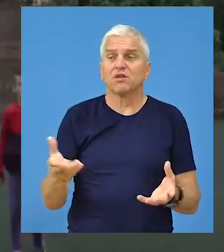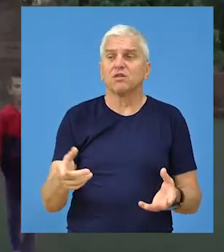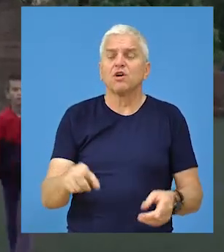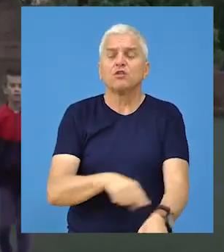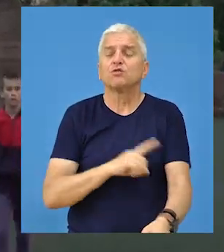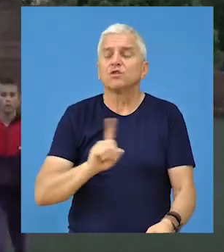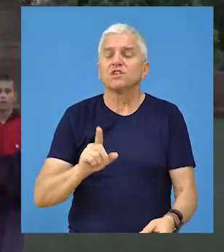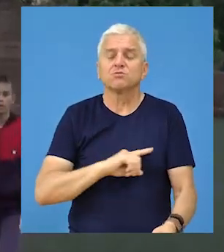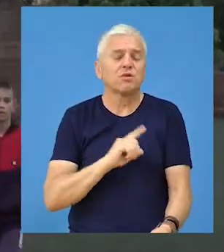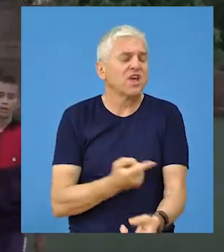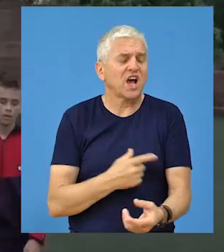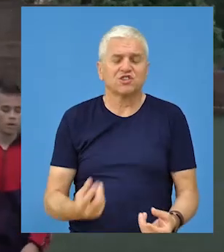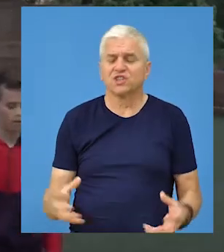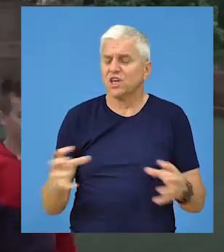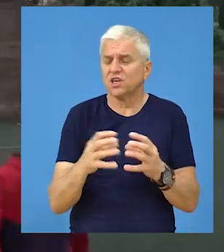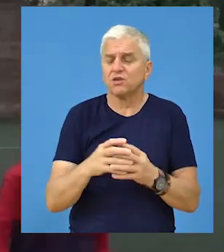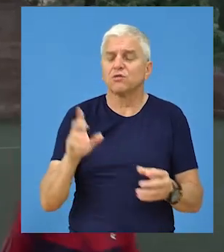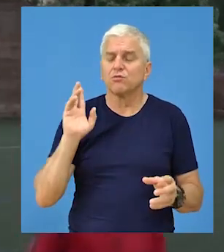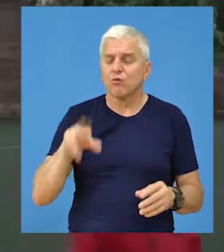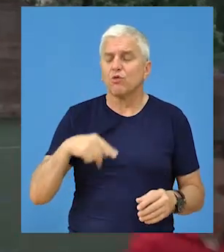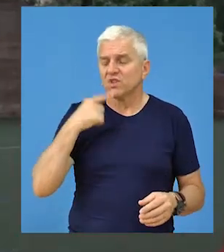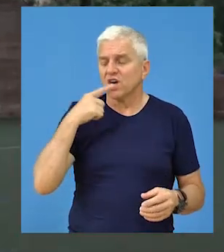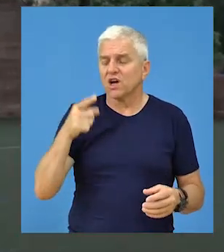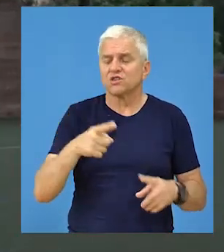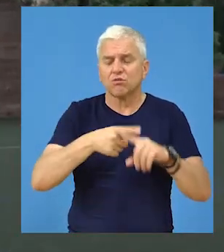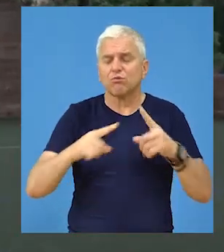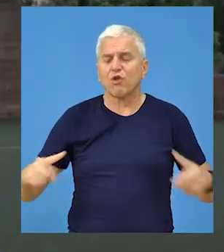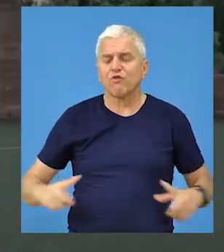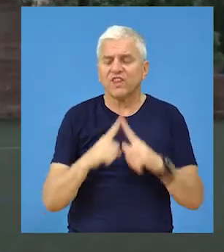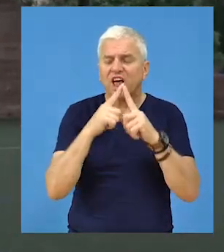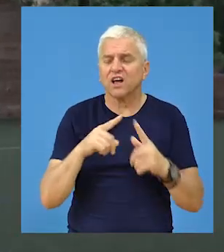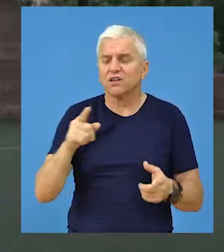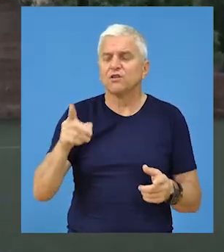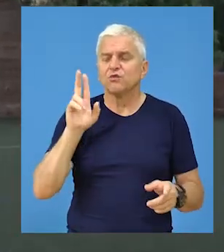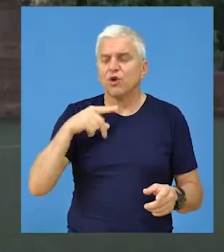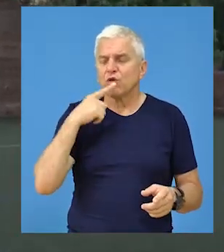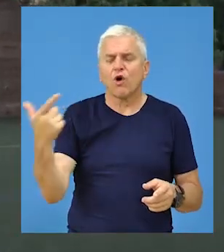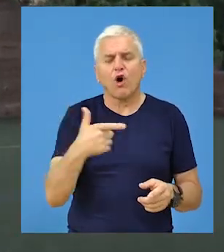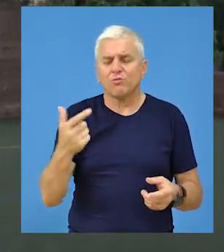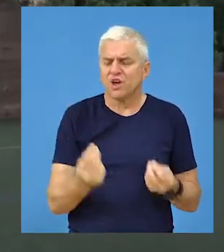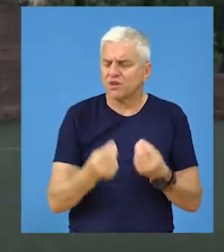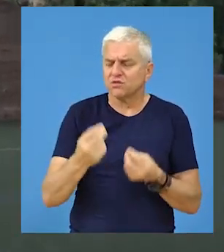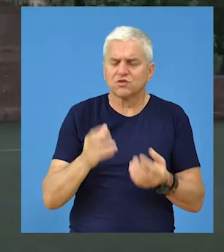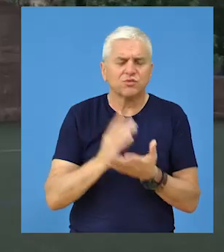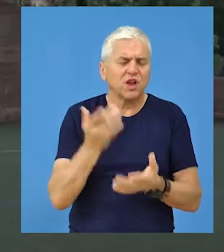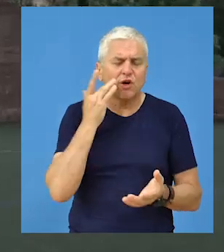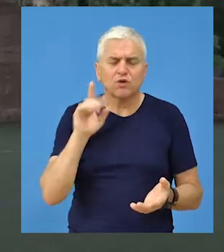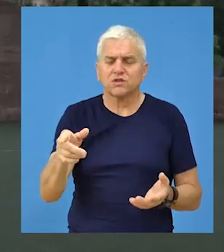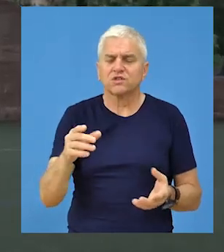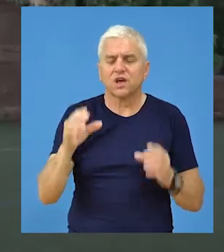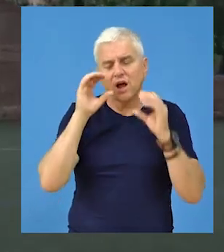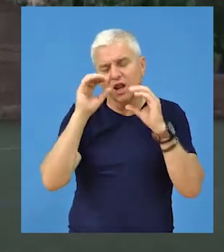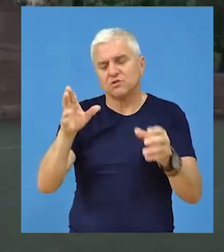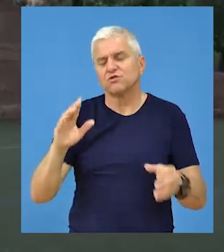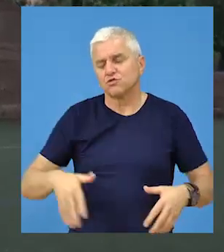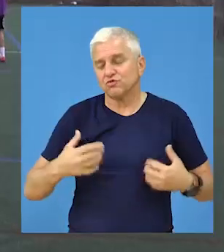dugo nismo igrali jači turnir od ovoga i mogu da pohvalim pogotovo polofinaliste koje su obi utakmice bile fantastične